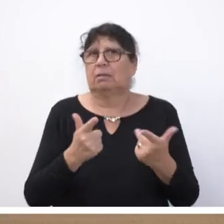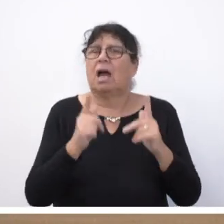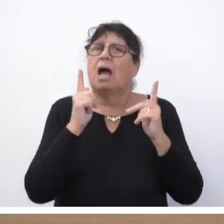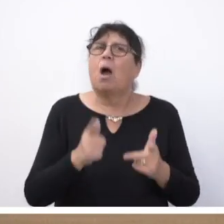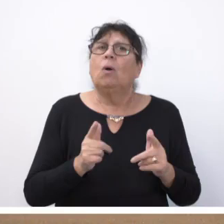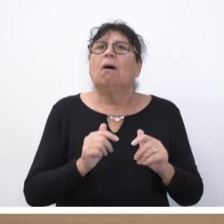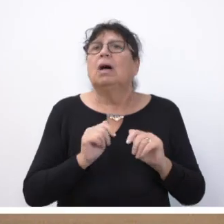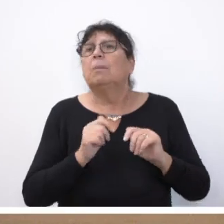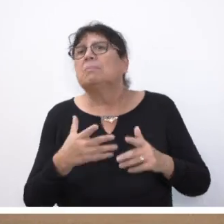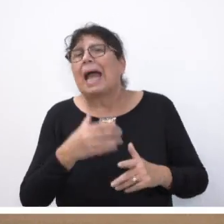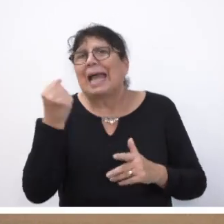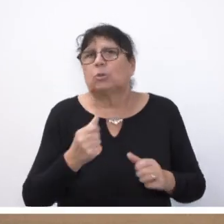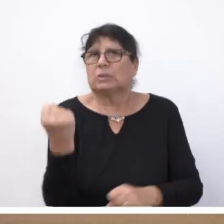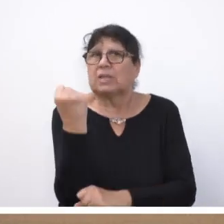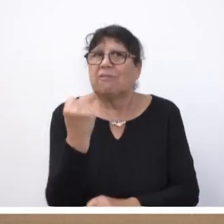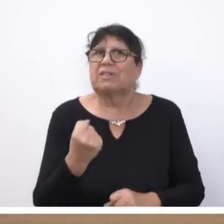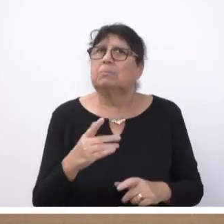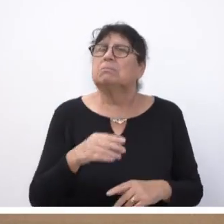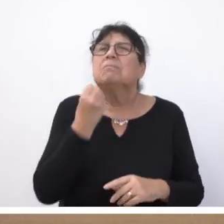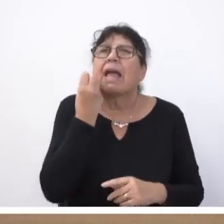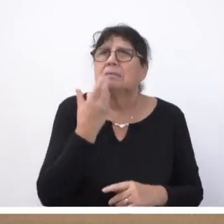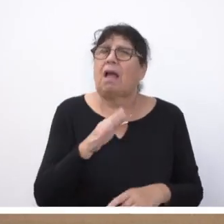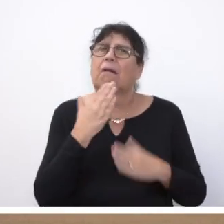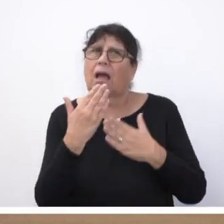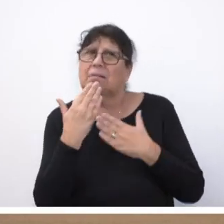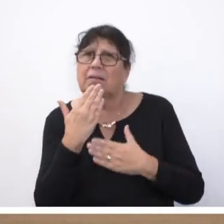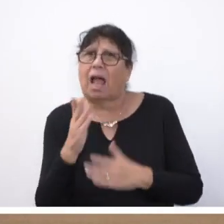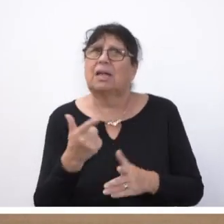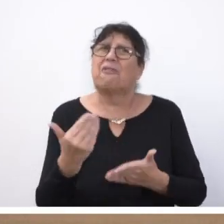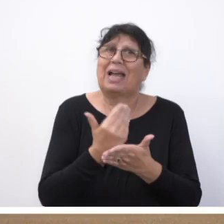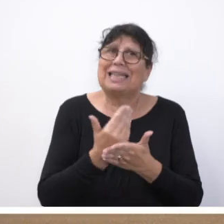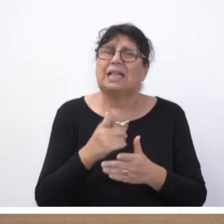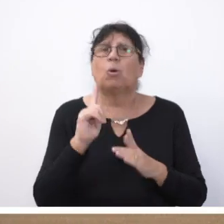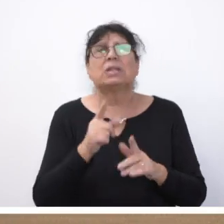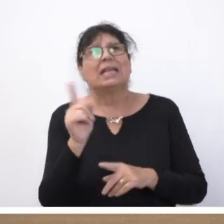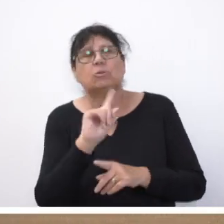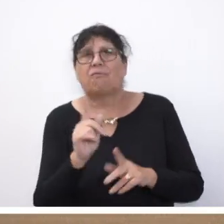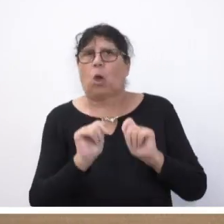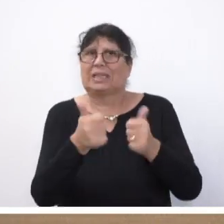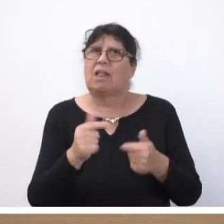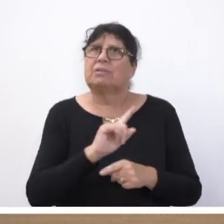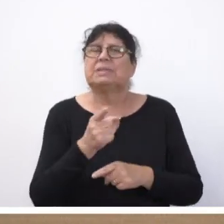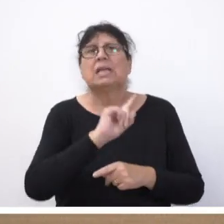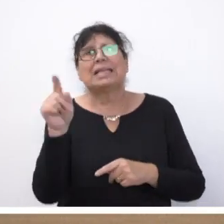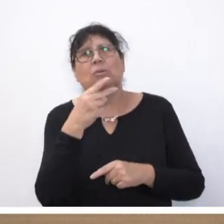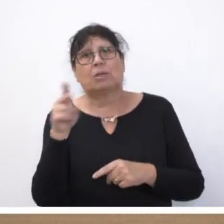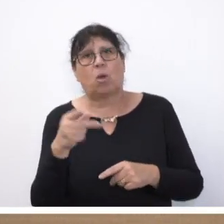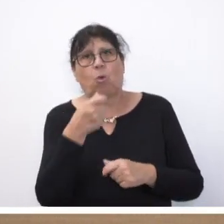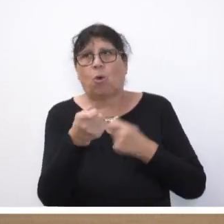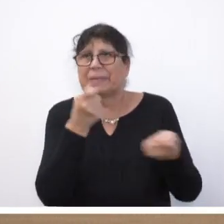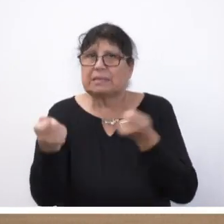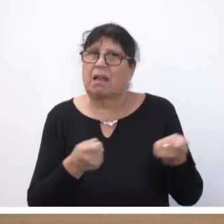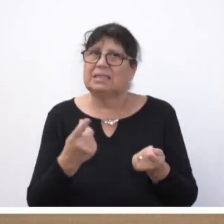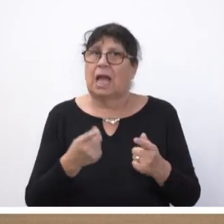Rettungskräfte jener Tage jedes Wort des Dankes verdient haben und so zügig die Soforthilfen bis 1.000 Euro ausgezahlt wurden, so sehr